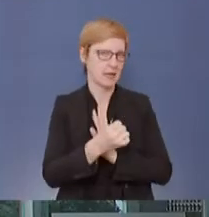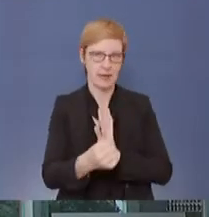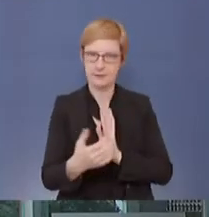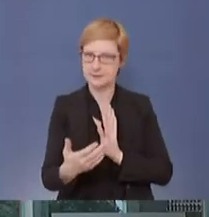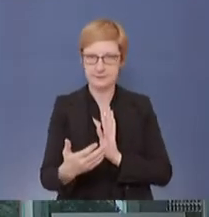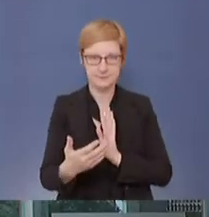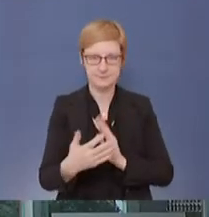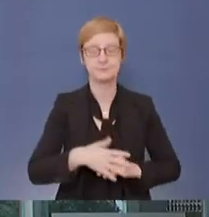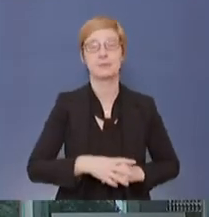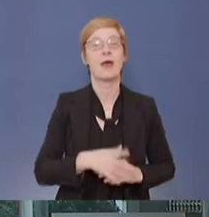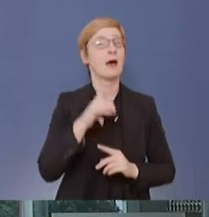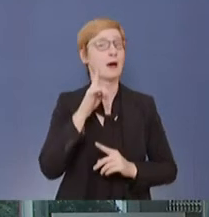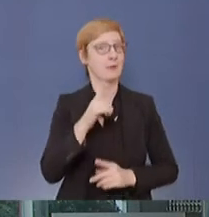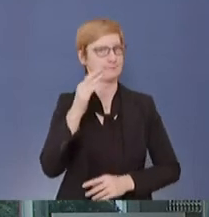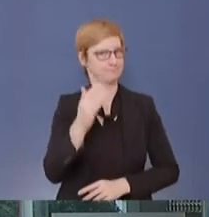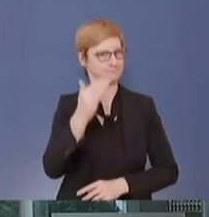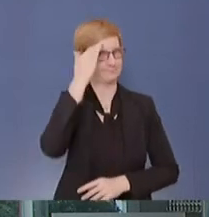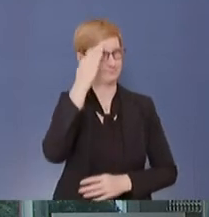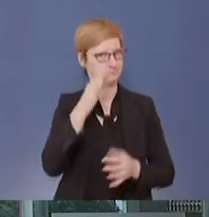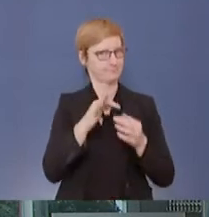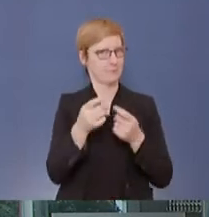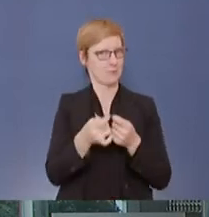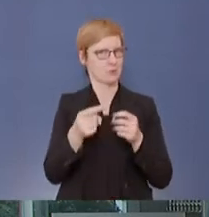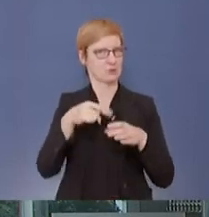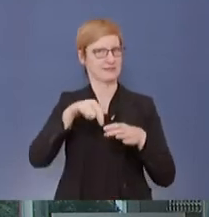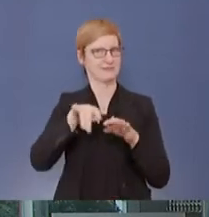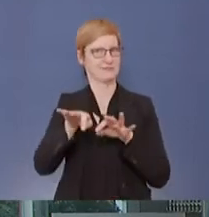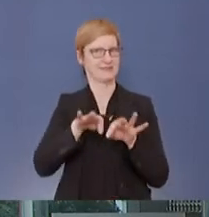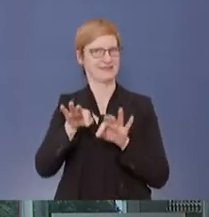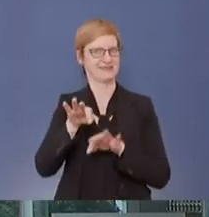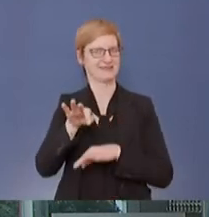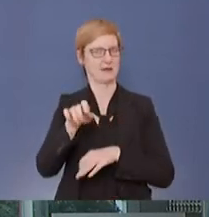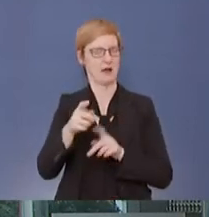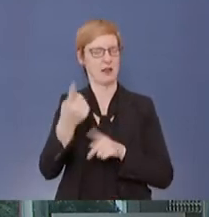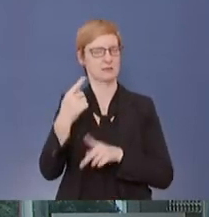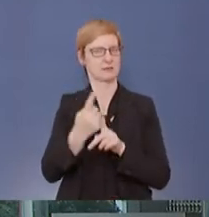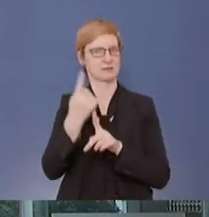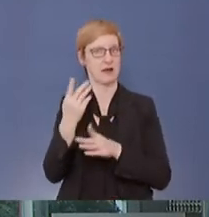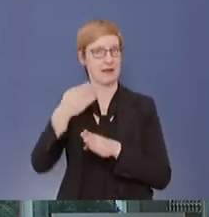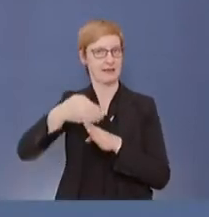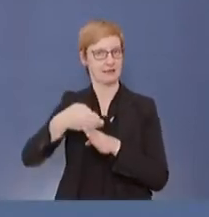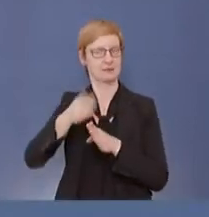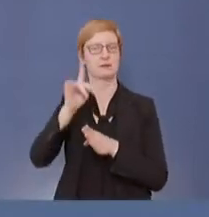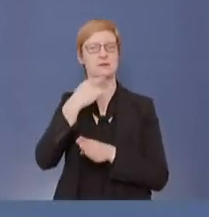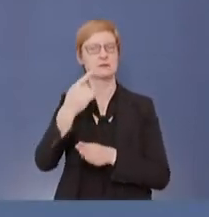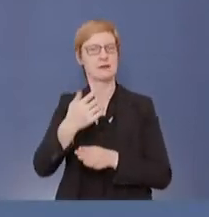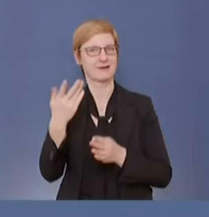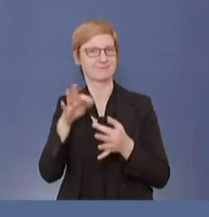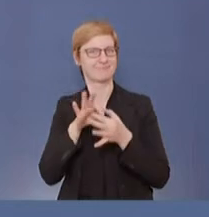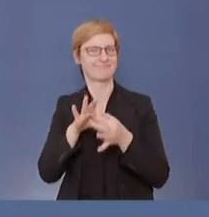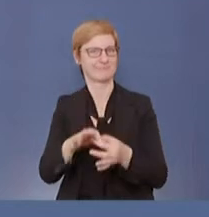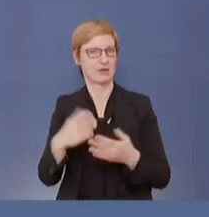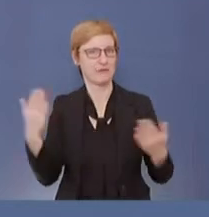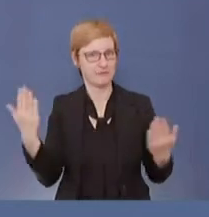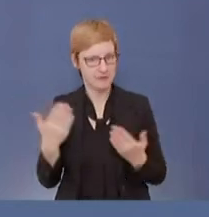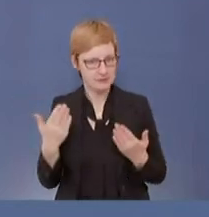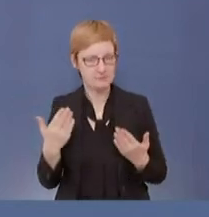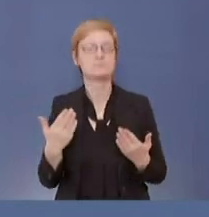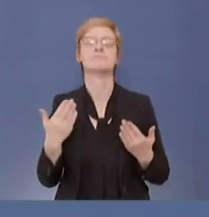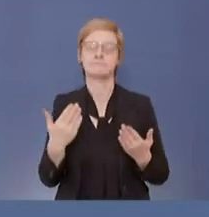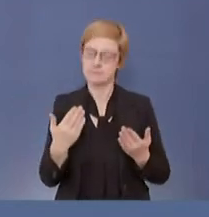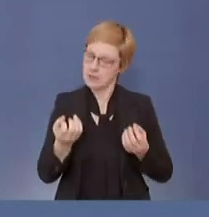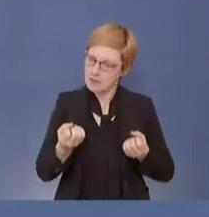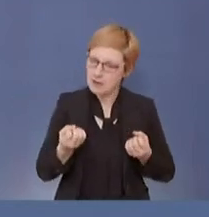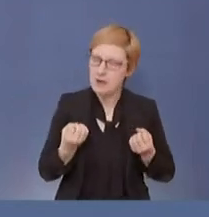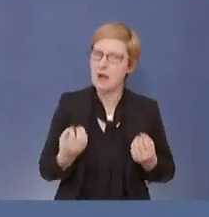erinnern an das, was der Bundesinnenminister Ende des vergangenen Jahres dazu gesagt hat. Er hat da politisch eine ganz klare